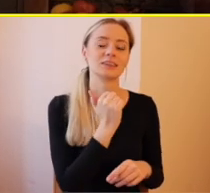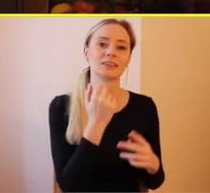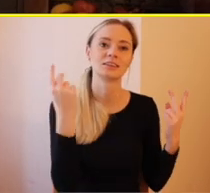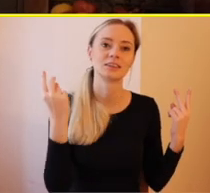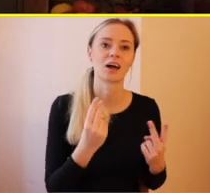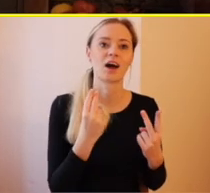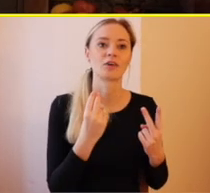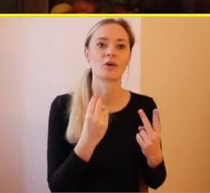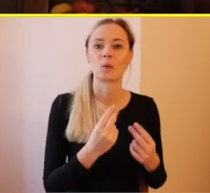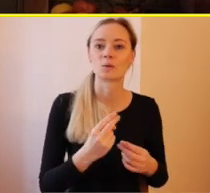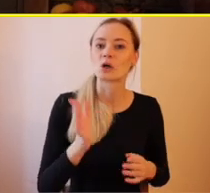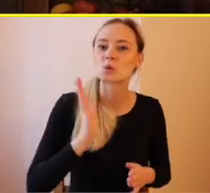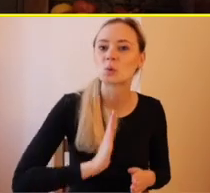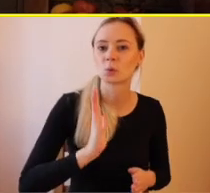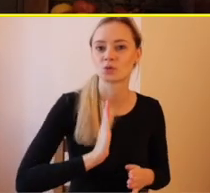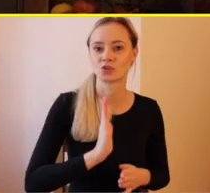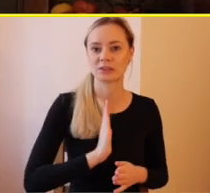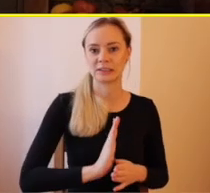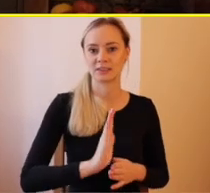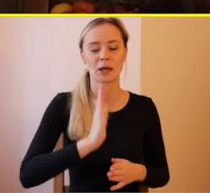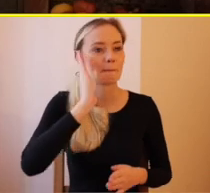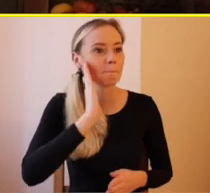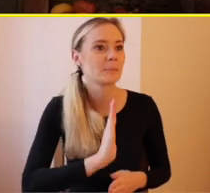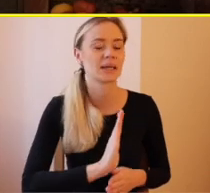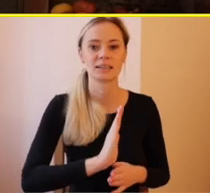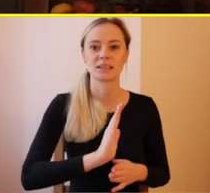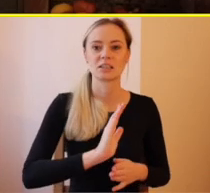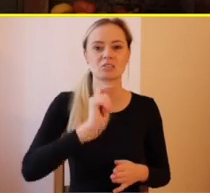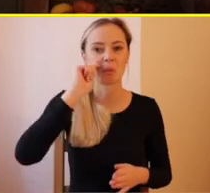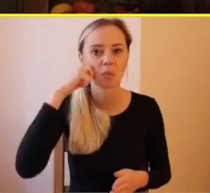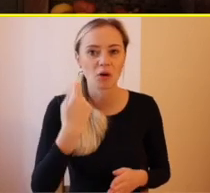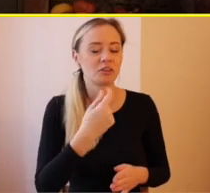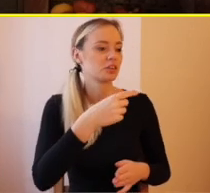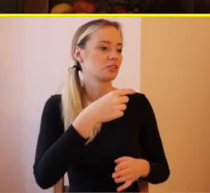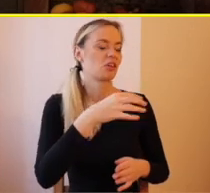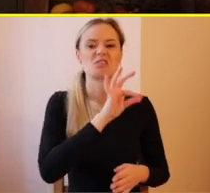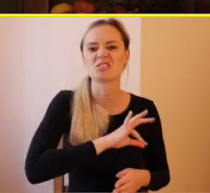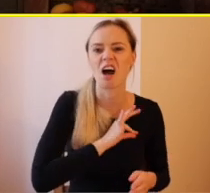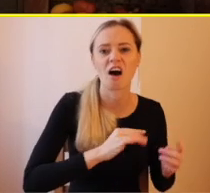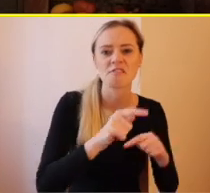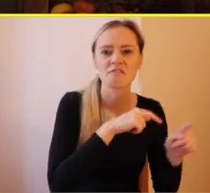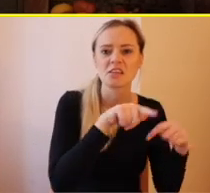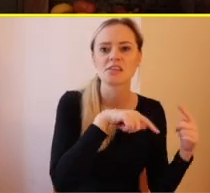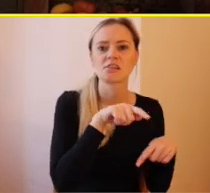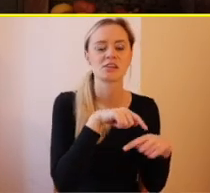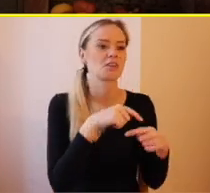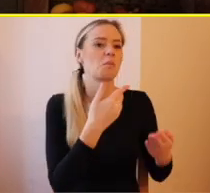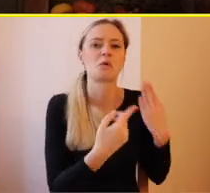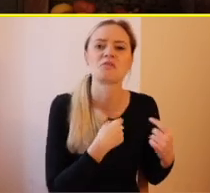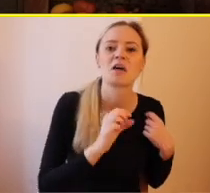zdvorili jeden voči druhému. Nikto si tam nič nezavidí, nikto sa s nikým neporovnáva.